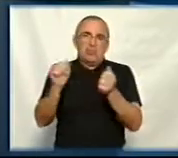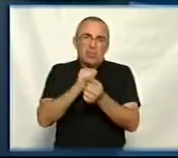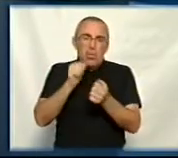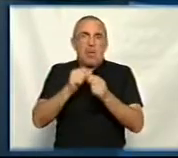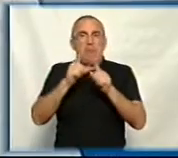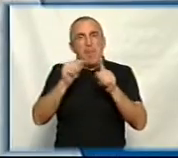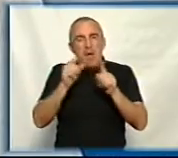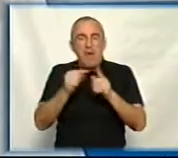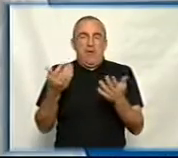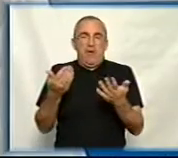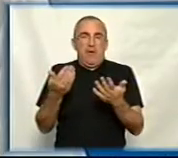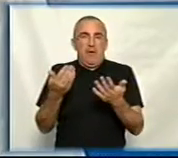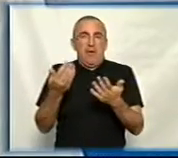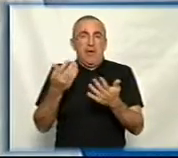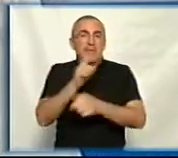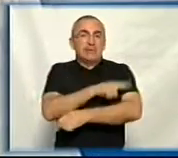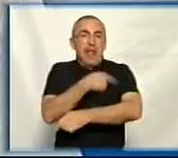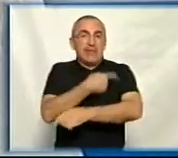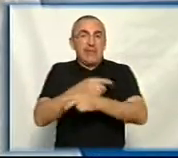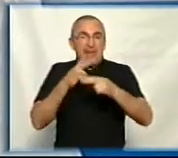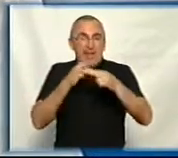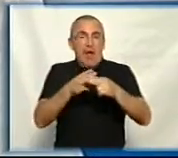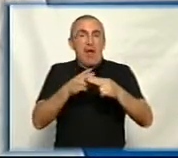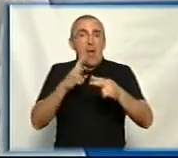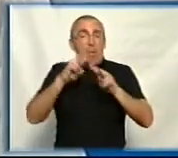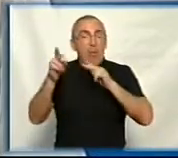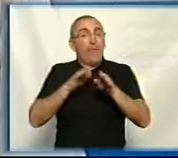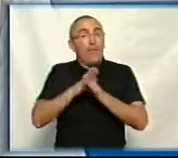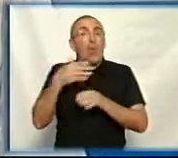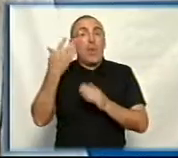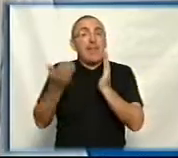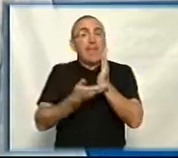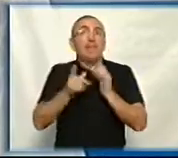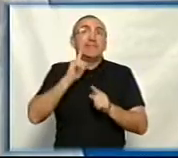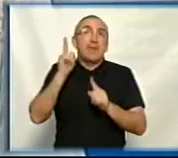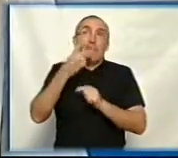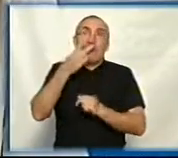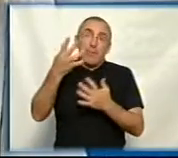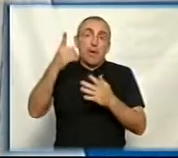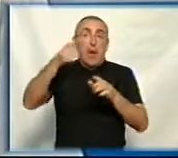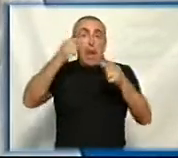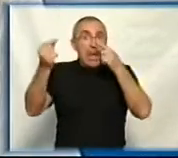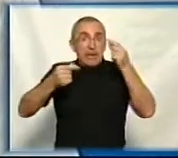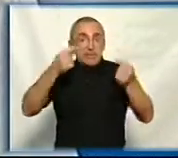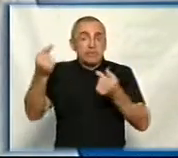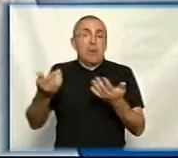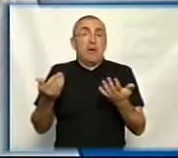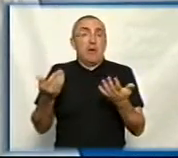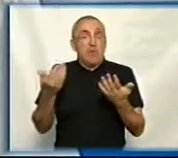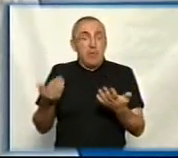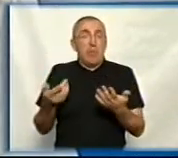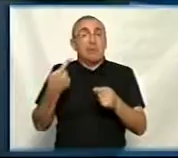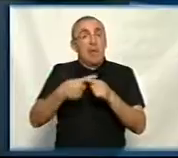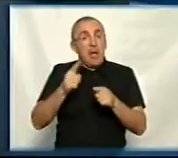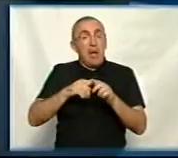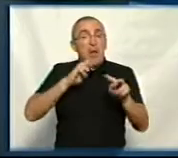утримання. Про це кажуть, що санітарне обрізування, воно виконується тоді, коли дерево зелене. Коли видно, там листя, а там гілка суха. Тобто,